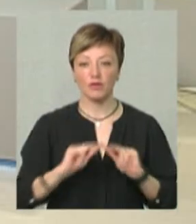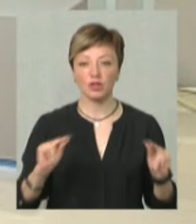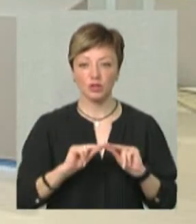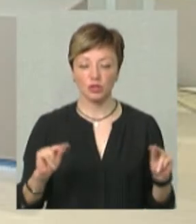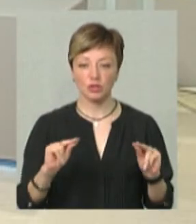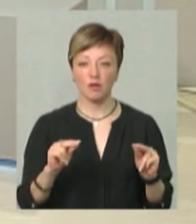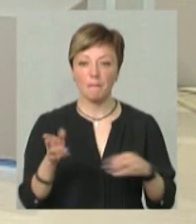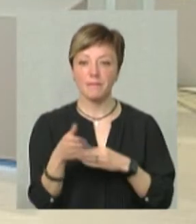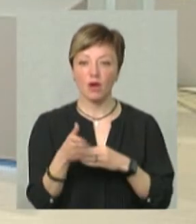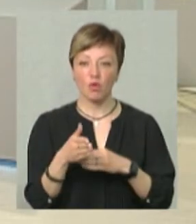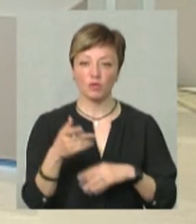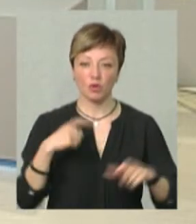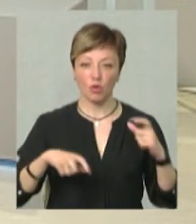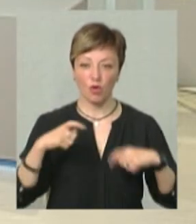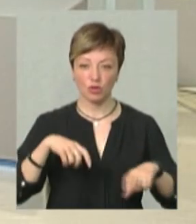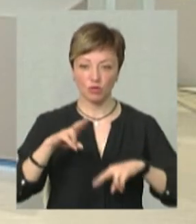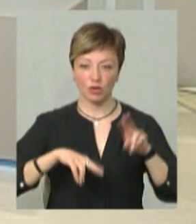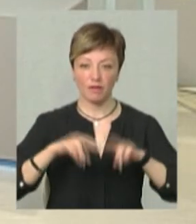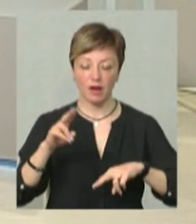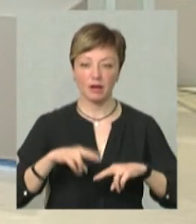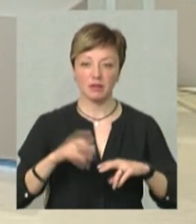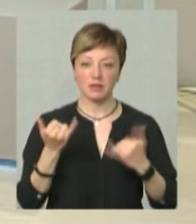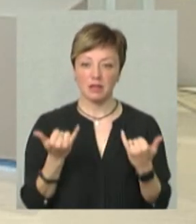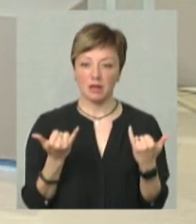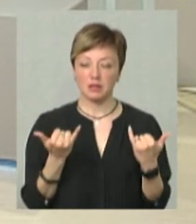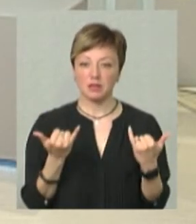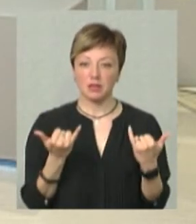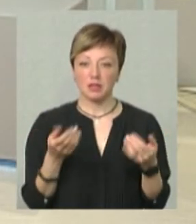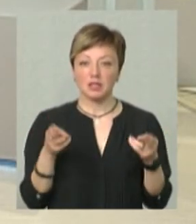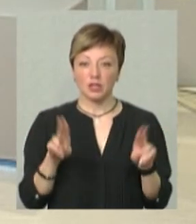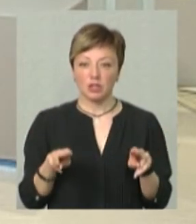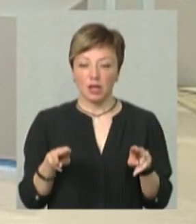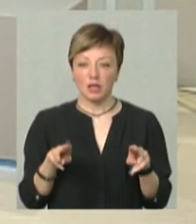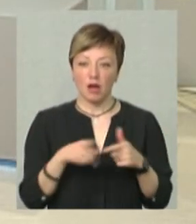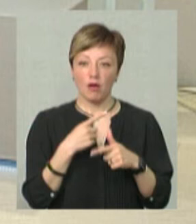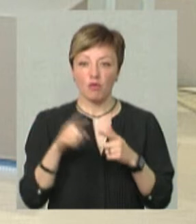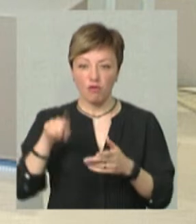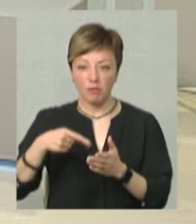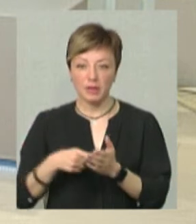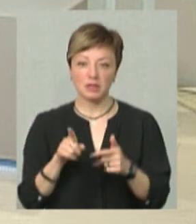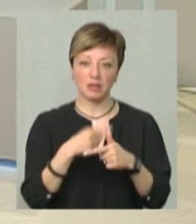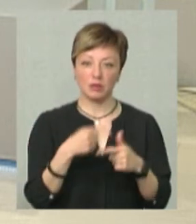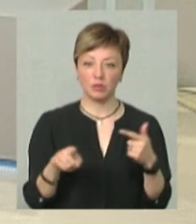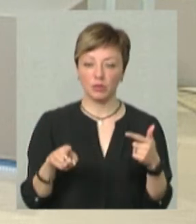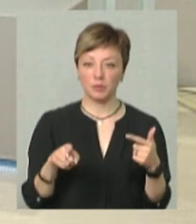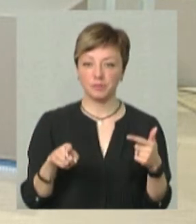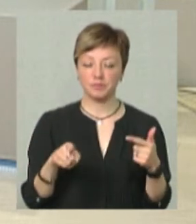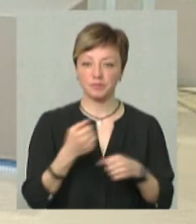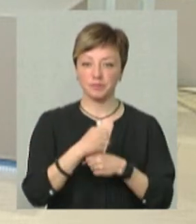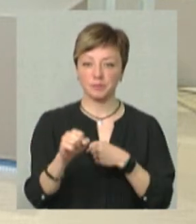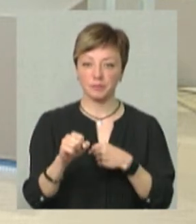викладачів Маріупольського фахового будівельного коледжу залишається або в Маріуполі, або